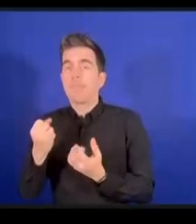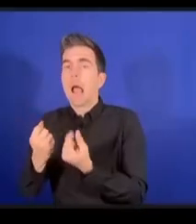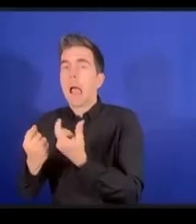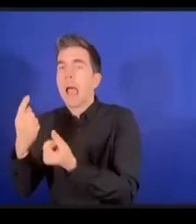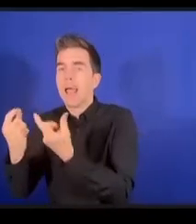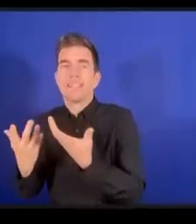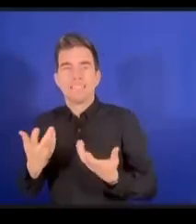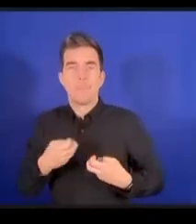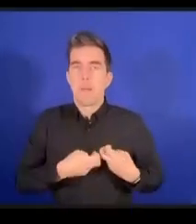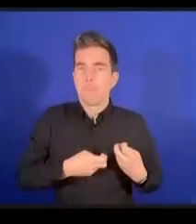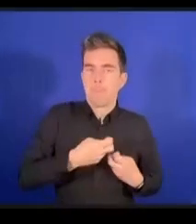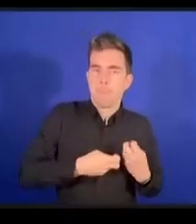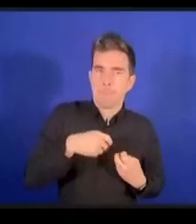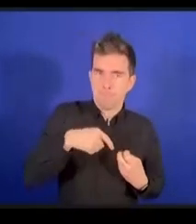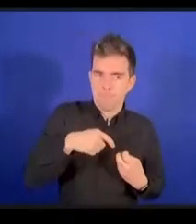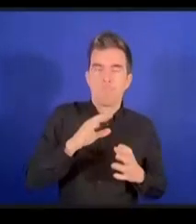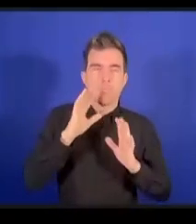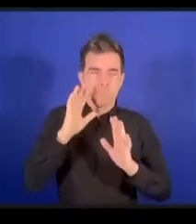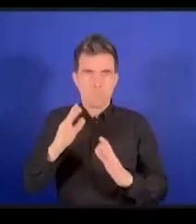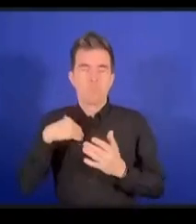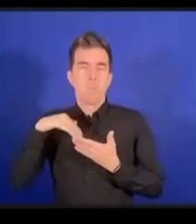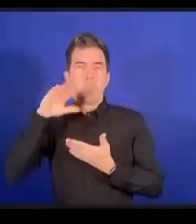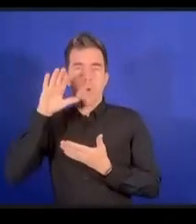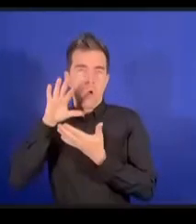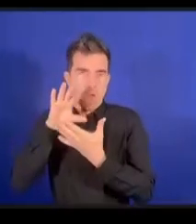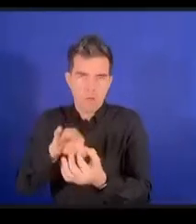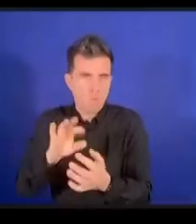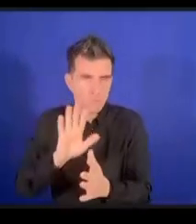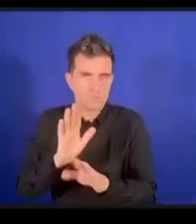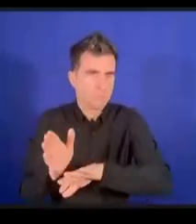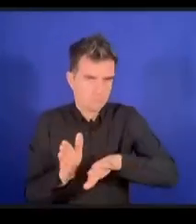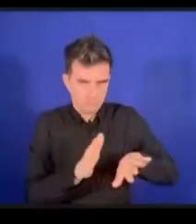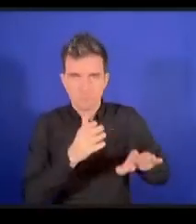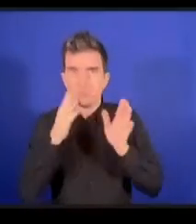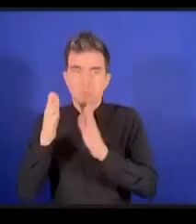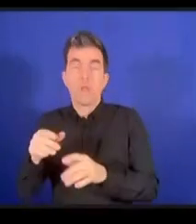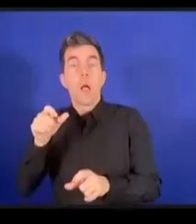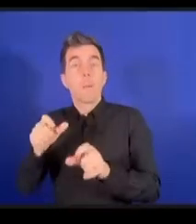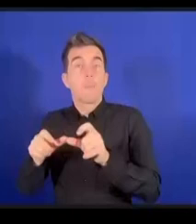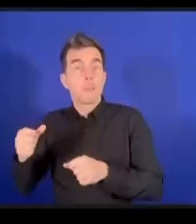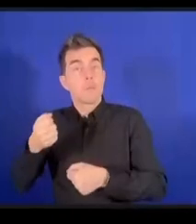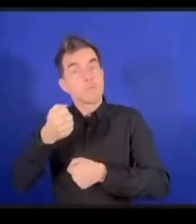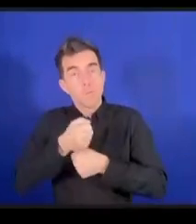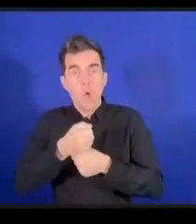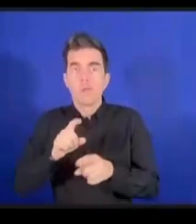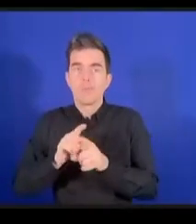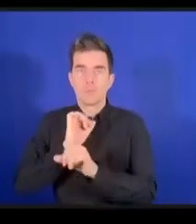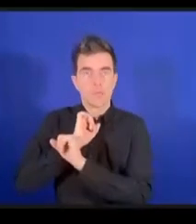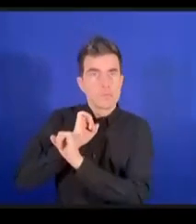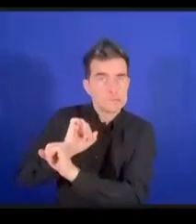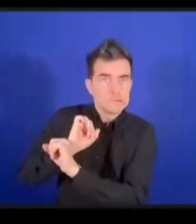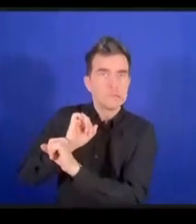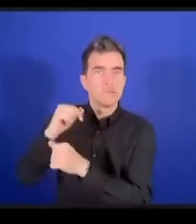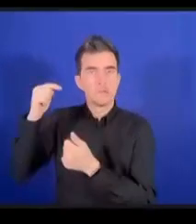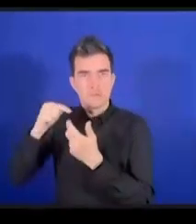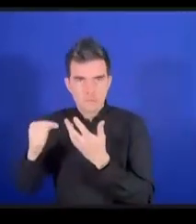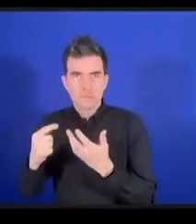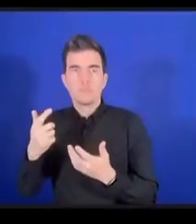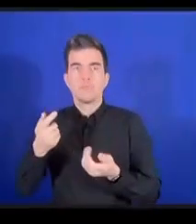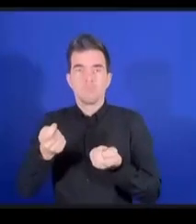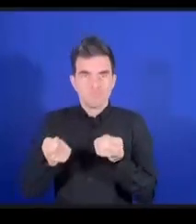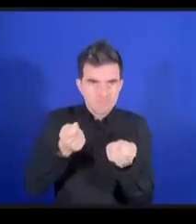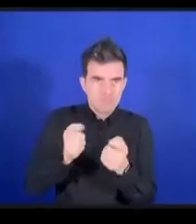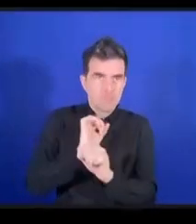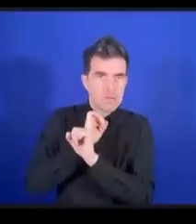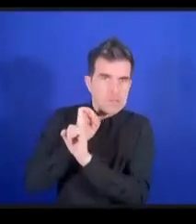responsables des opérations de cybersécurité, ceux qui prévoient les réseaux, qui augmentent les capacités de réseaux, il y a beaucoup d'usages